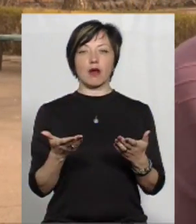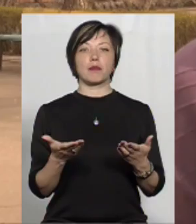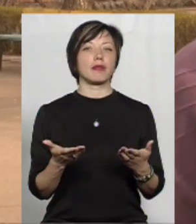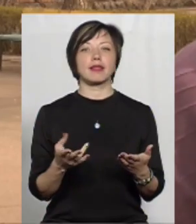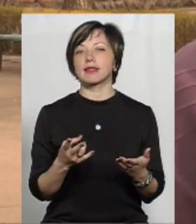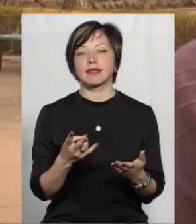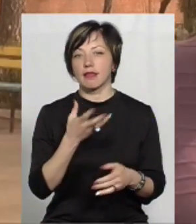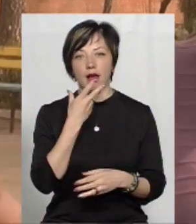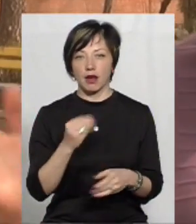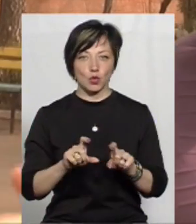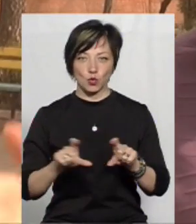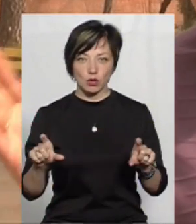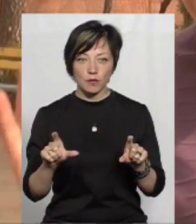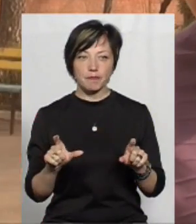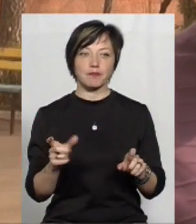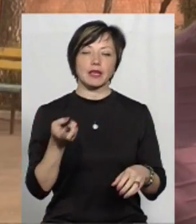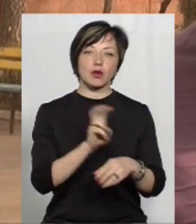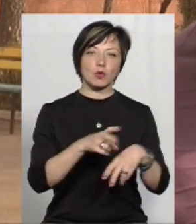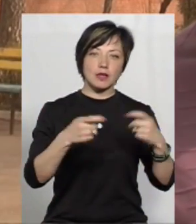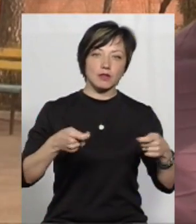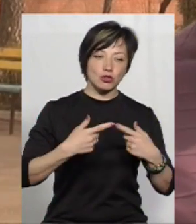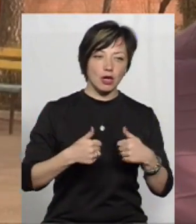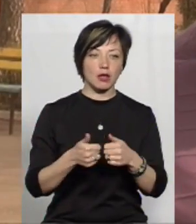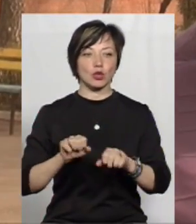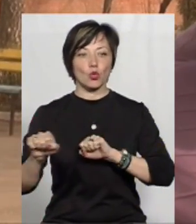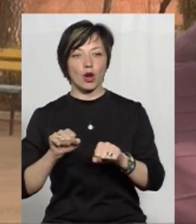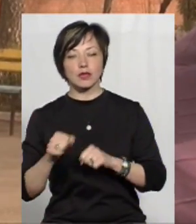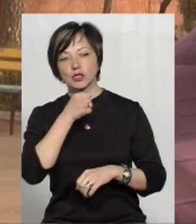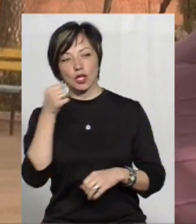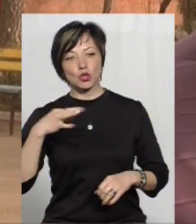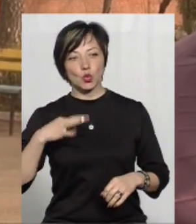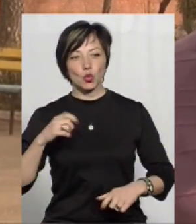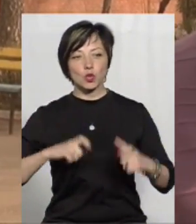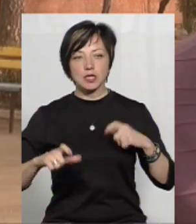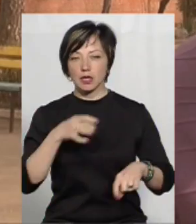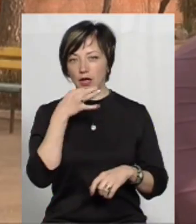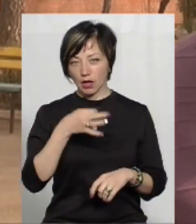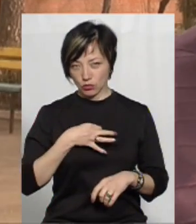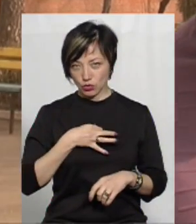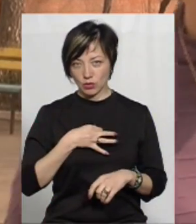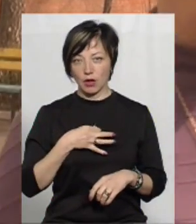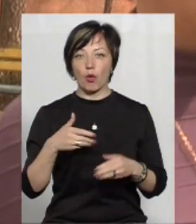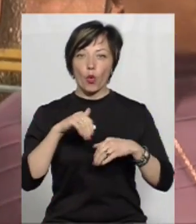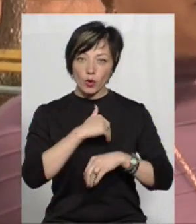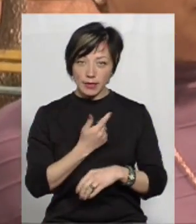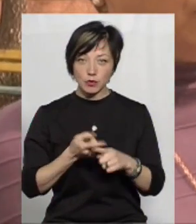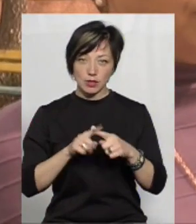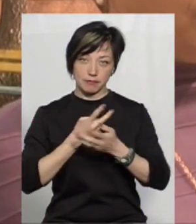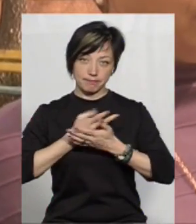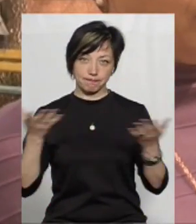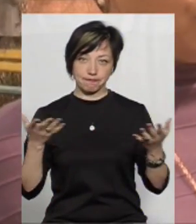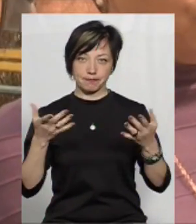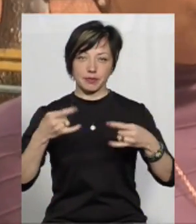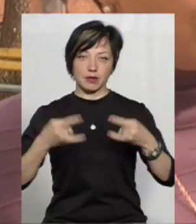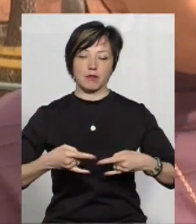не красять установу. Заходили і завідуючі кафедри, і куратори, і старшокурсники кажуть, ми хотіли б, щоб це показали по